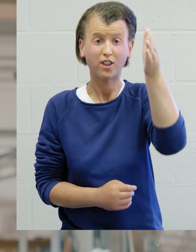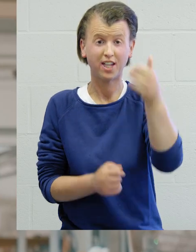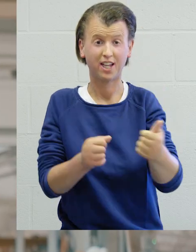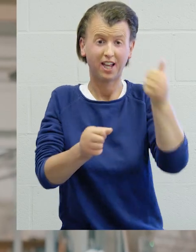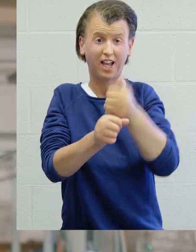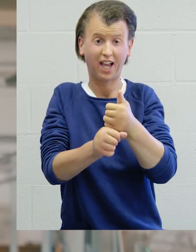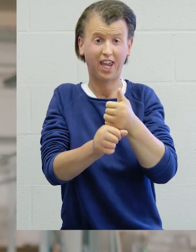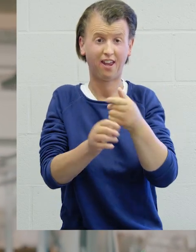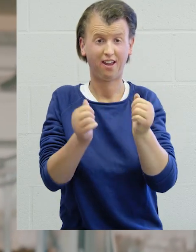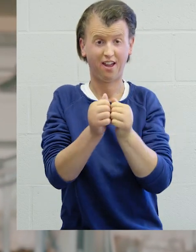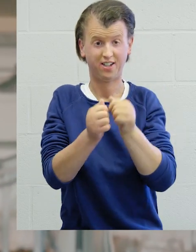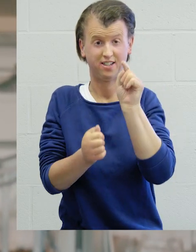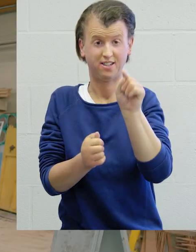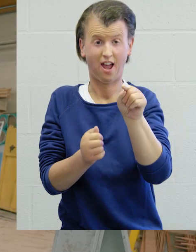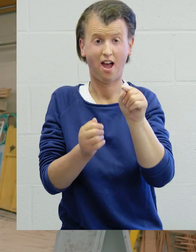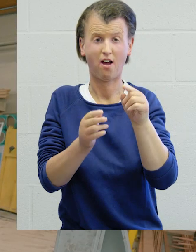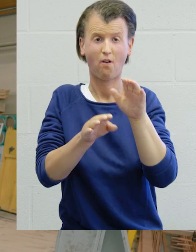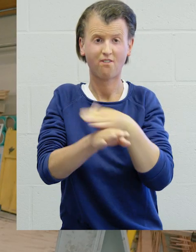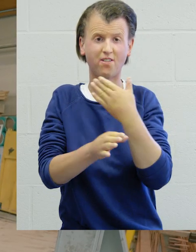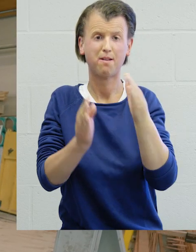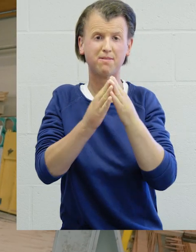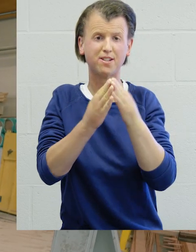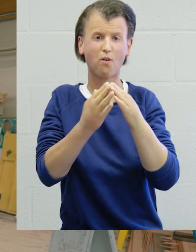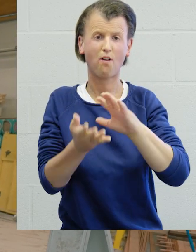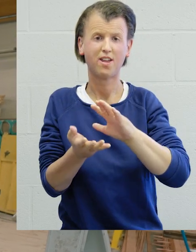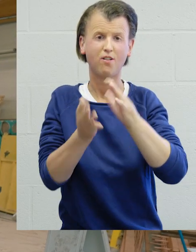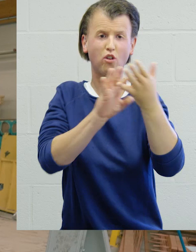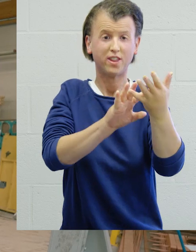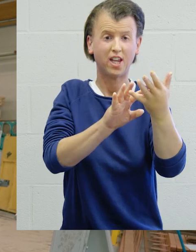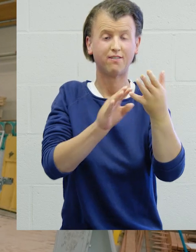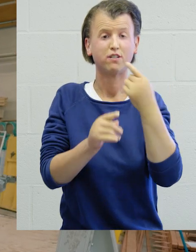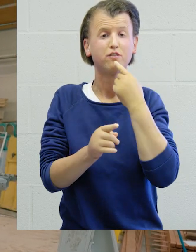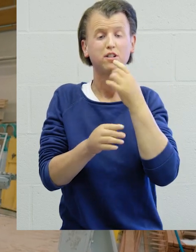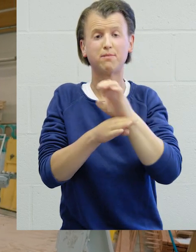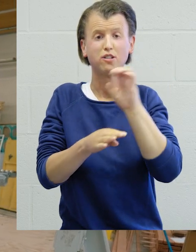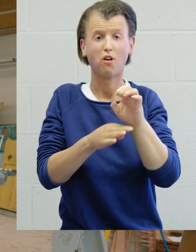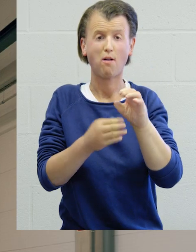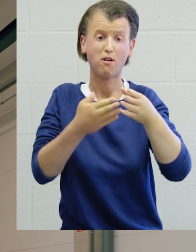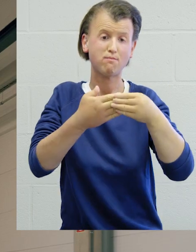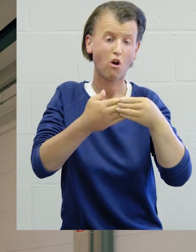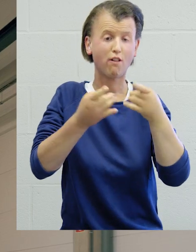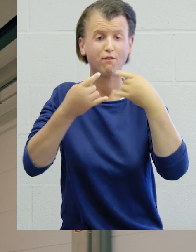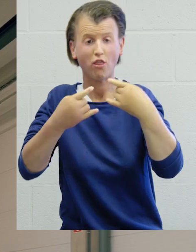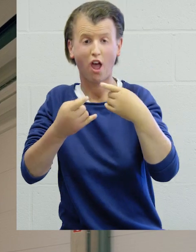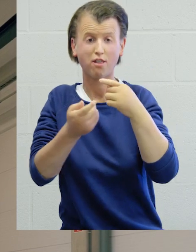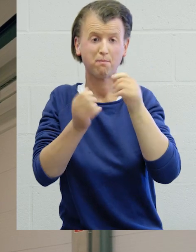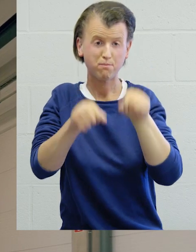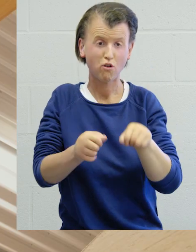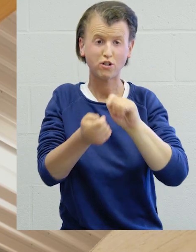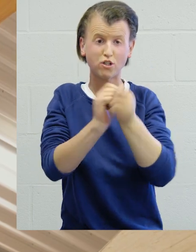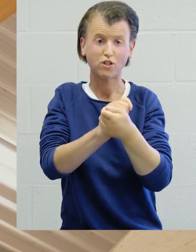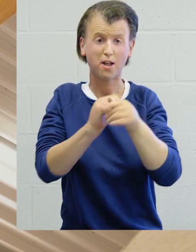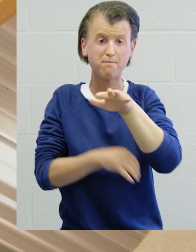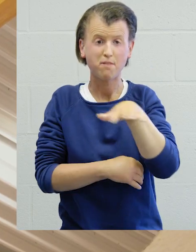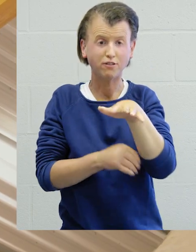l'atelier de l'avenir, où là, on innove dans le secteur de la construction. On construit des maisons évolutives,